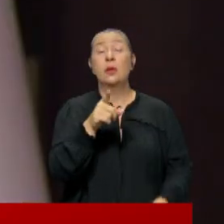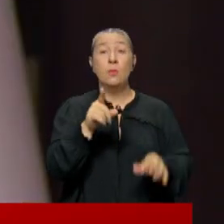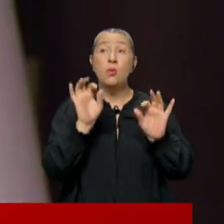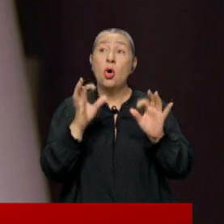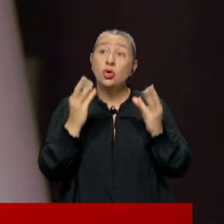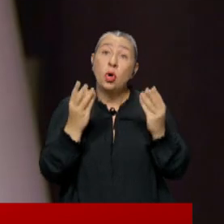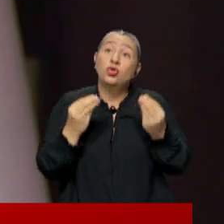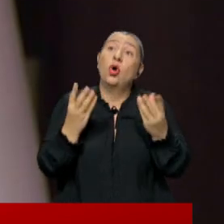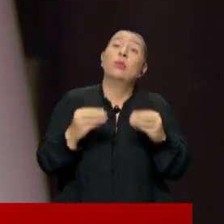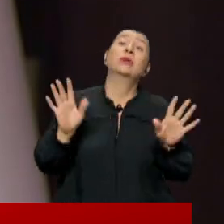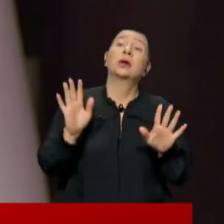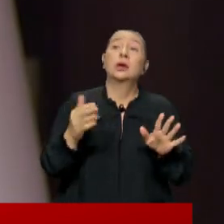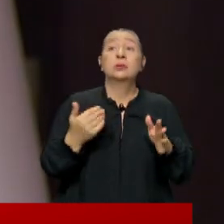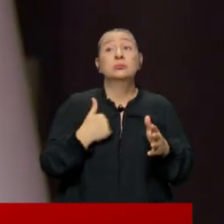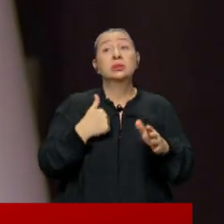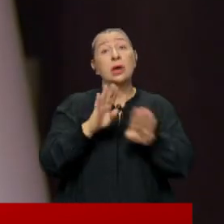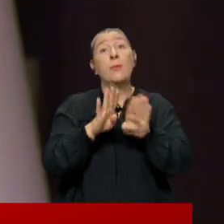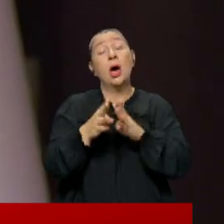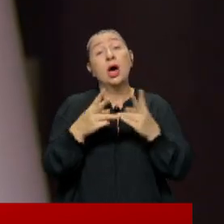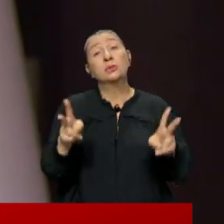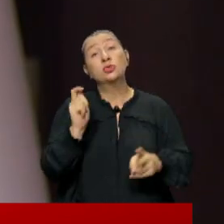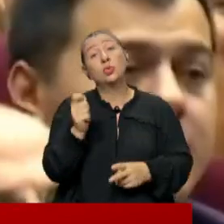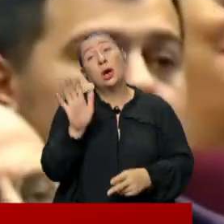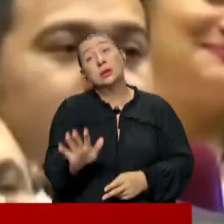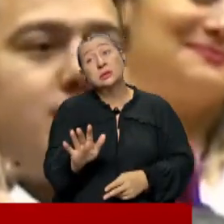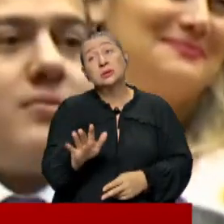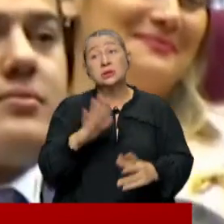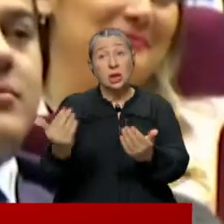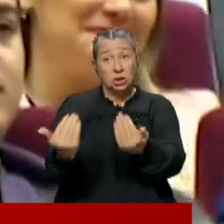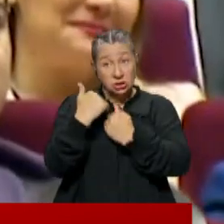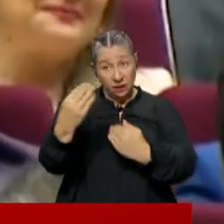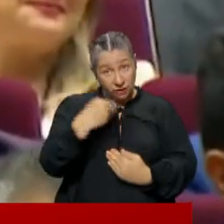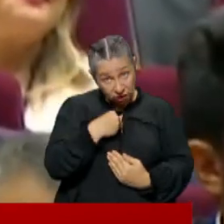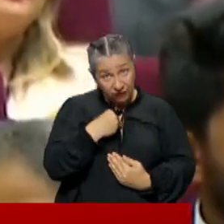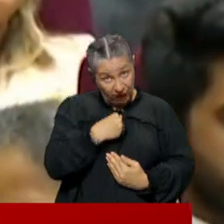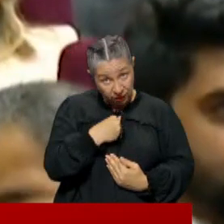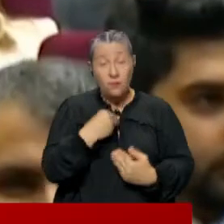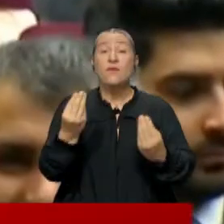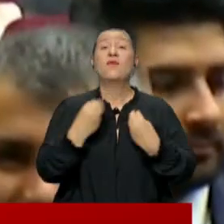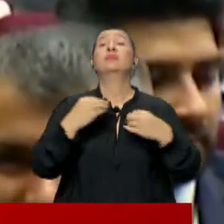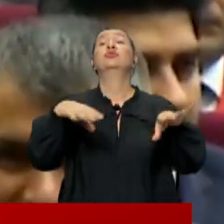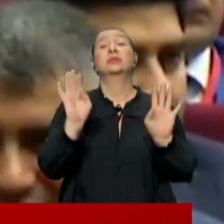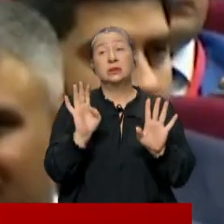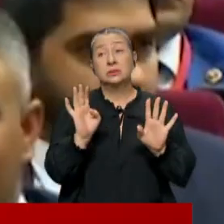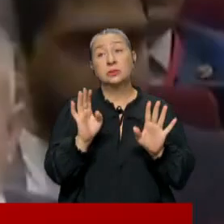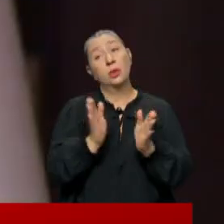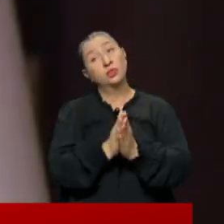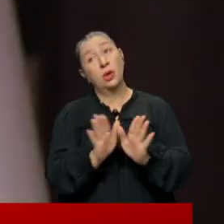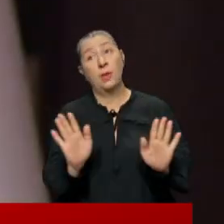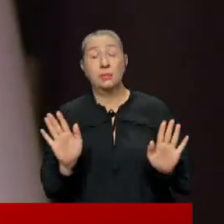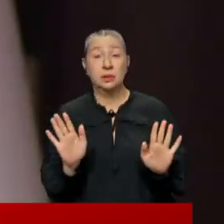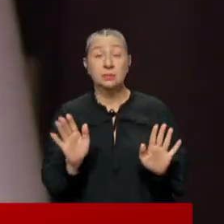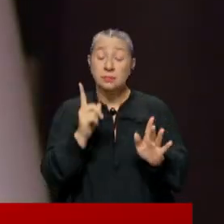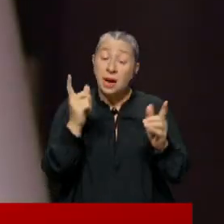oldu oldu olmadı. Biz de kapıları açmak zorunda kalırız. Ya destek verecekseniz verin, vermeyecekseniz kusura